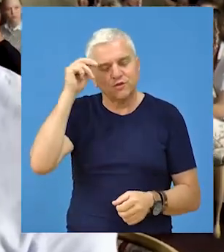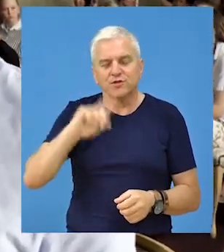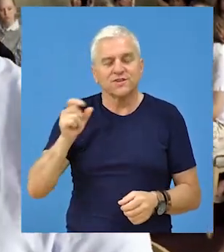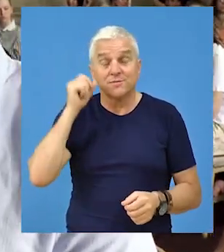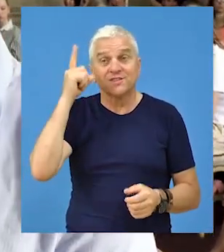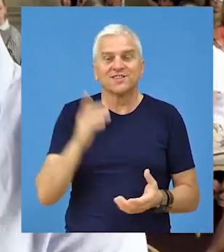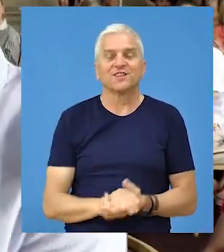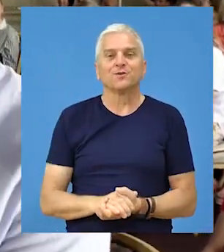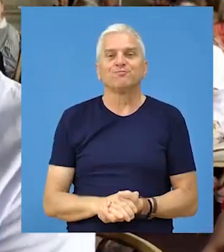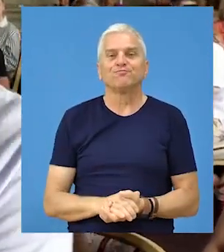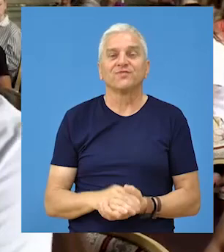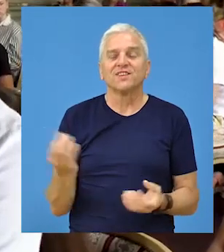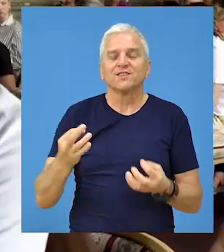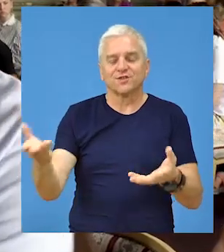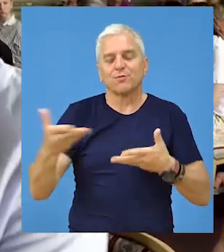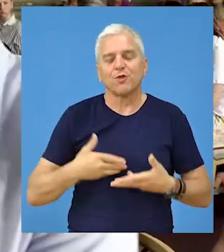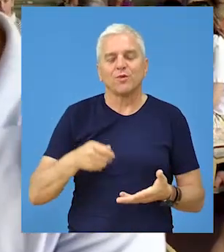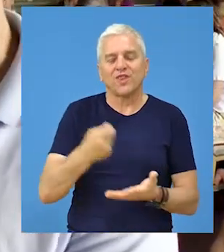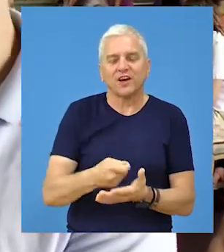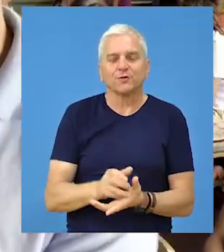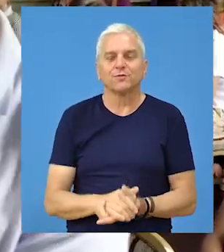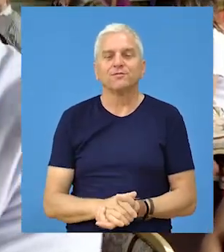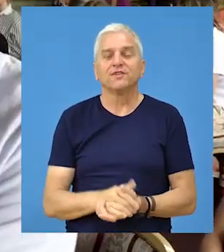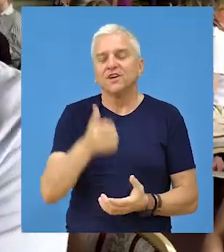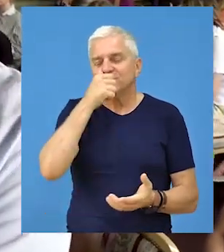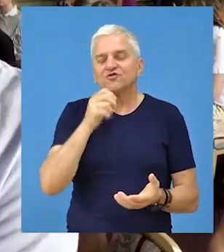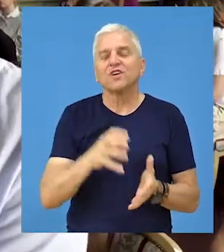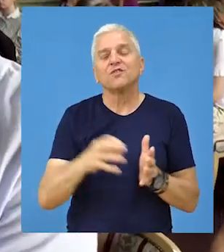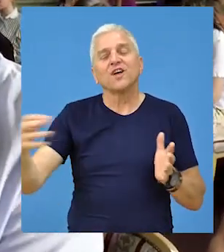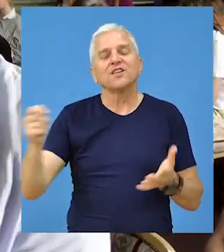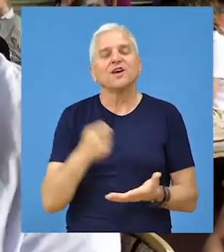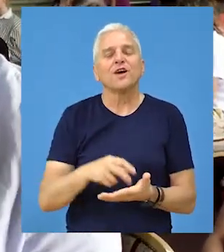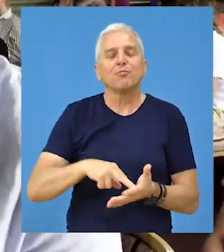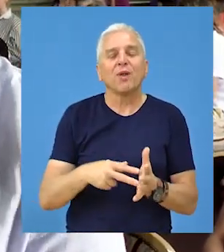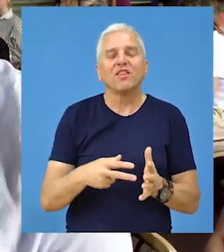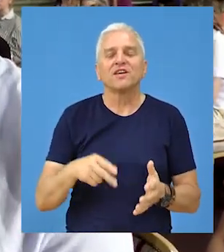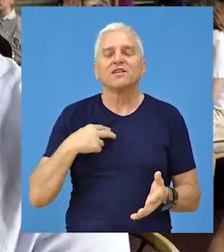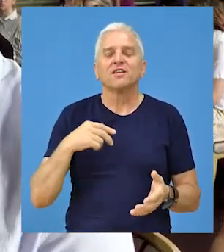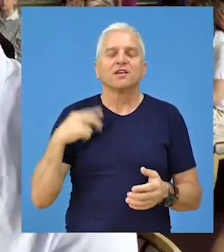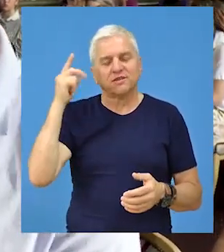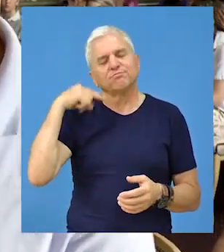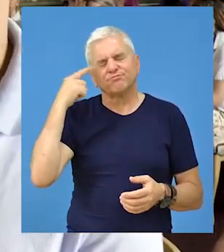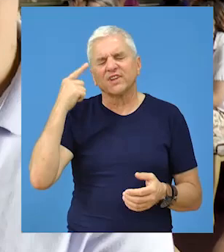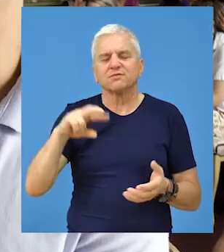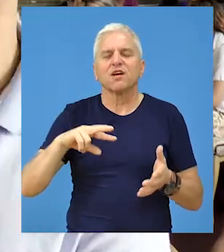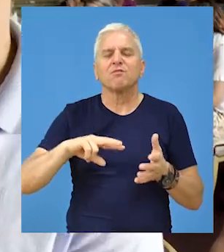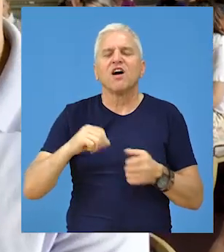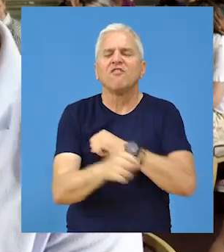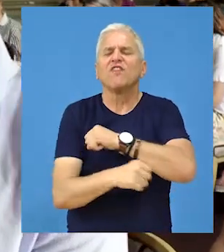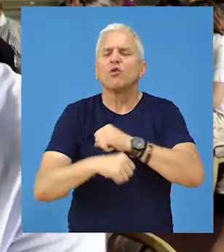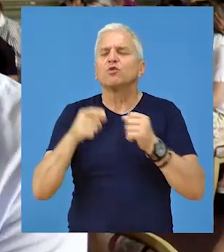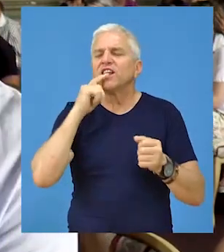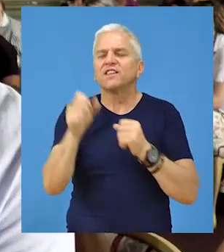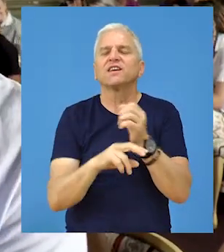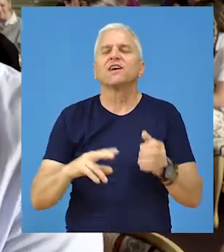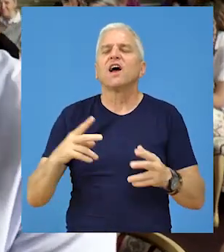nisam se iznenadio što sam dobio tu nagradu. Šta dalje planiraš? Planiram fakulte tehničkih nauka u Novom